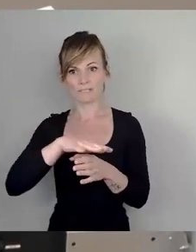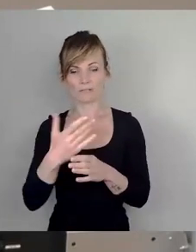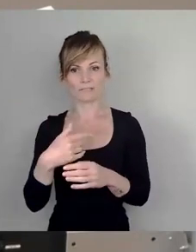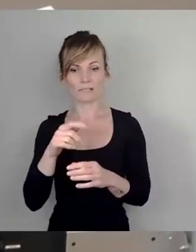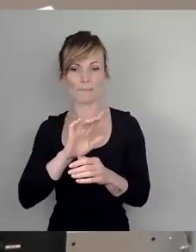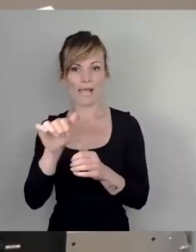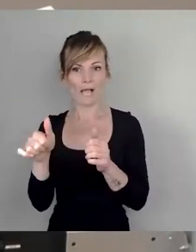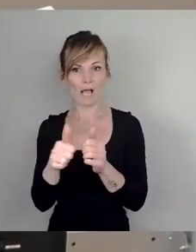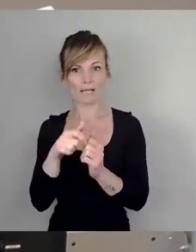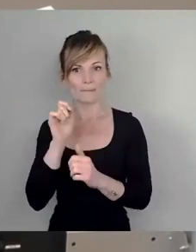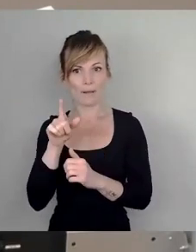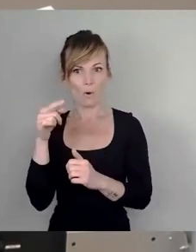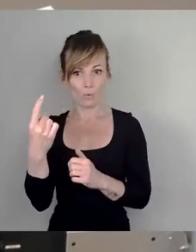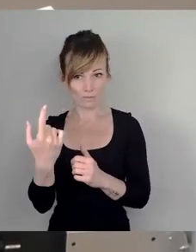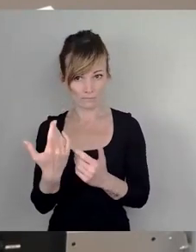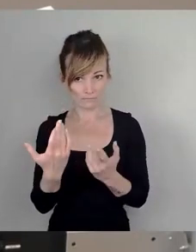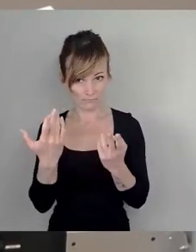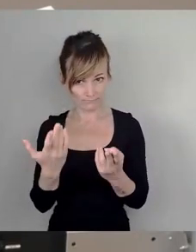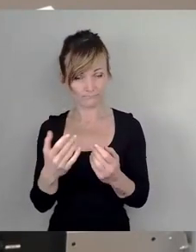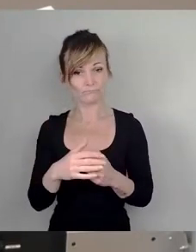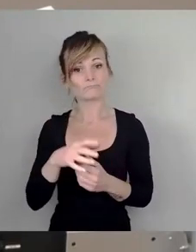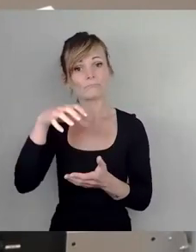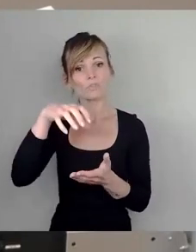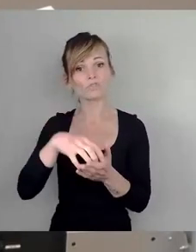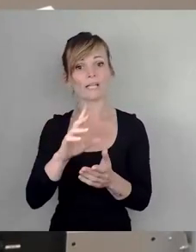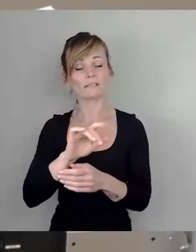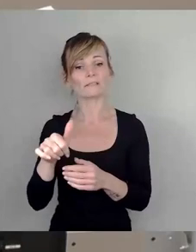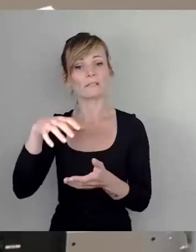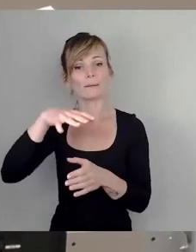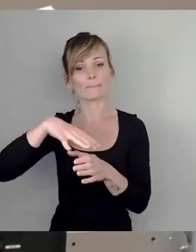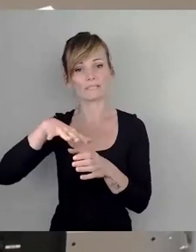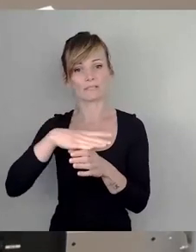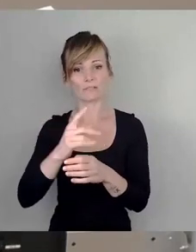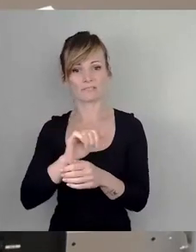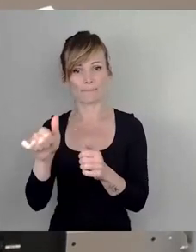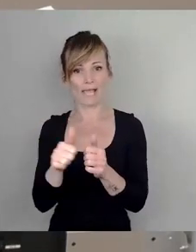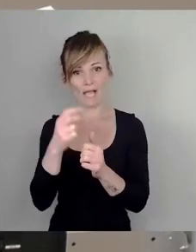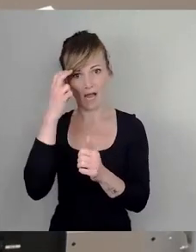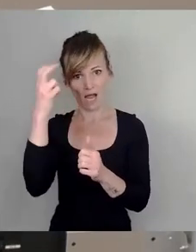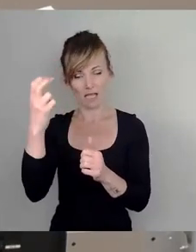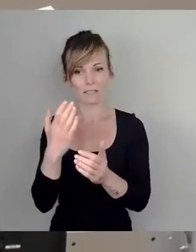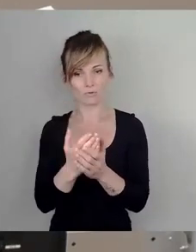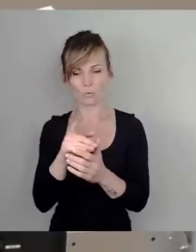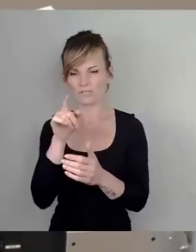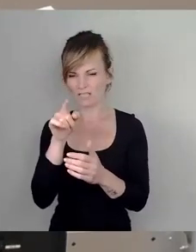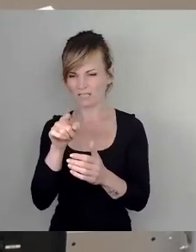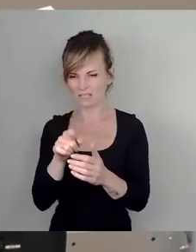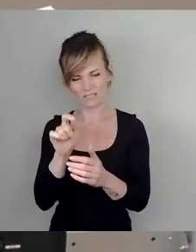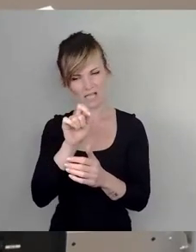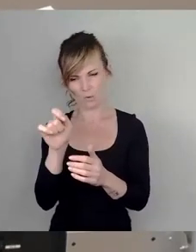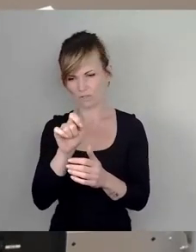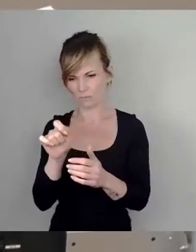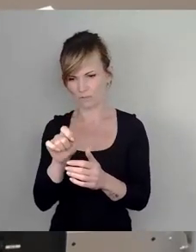als auch zuständiger Stadtbezirksbeirat diese Dinge herausgestrichen. Die ganzen Einzelprüfungen hat das Anliegen insgesamt